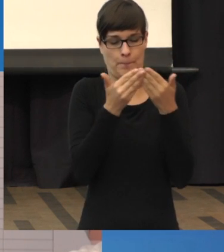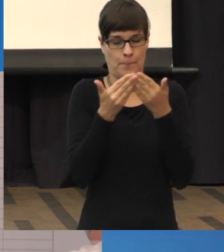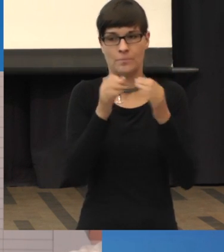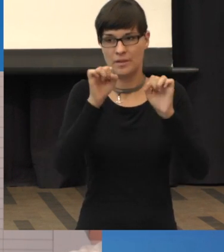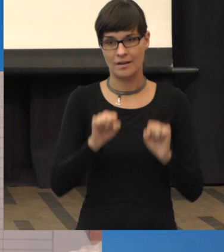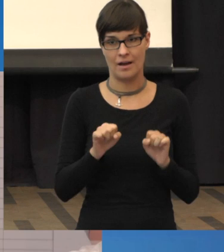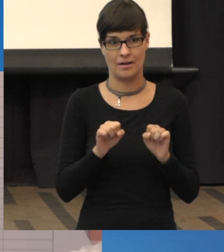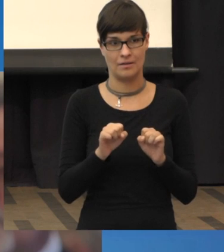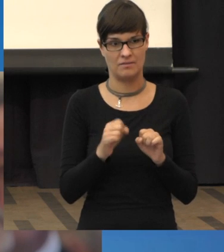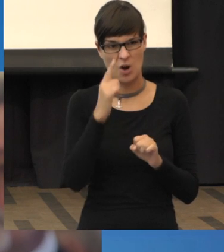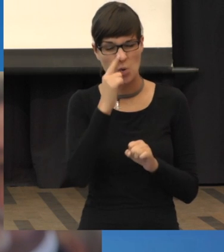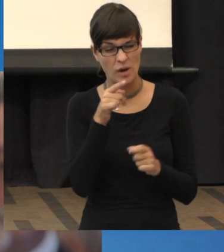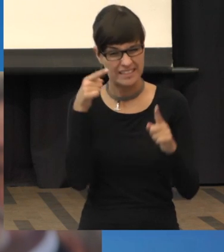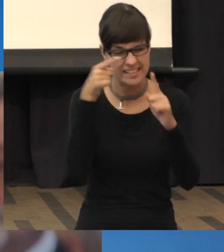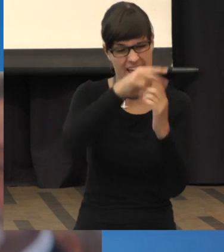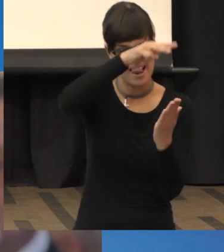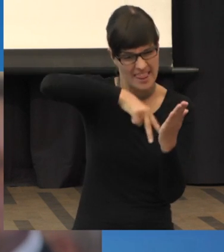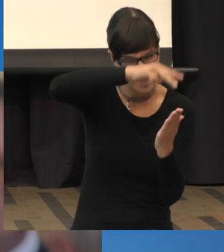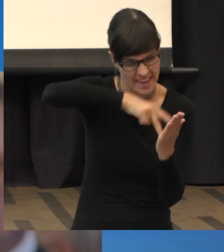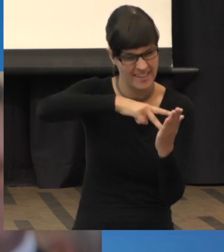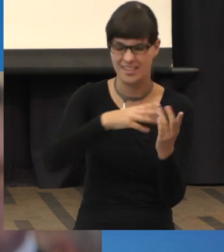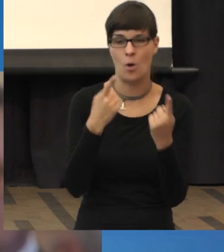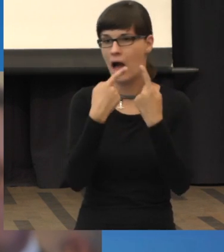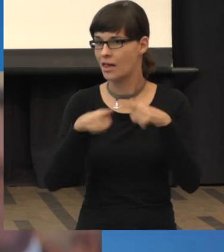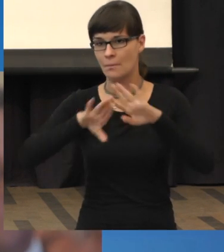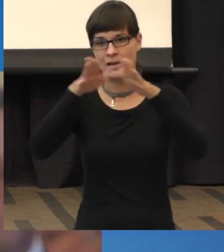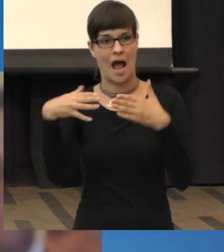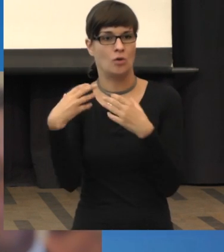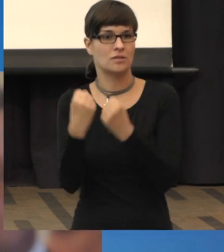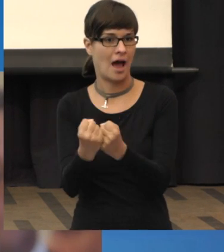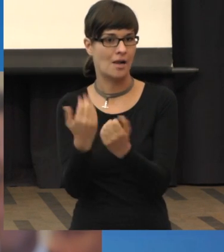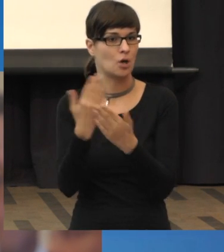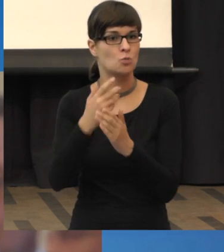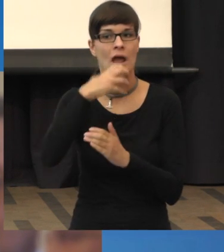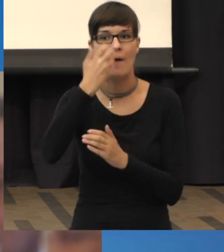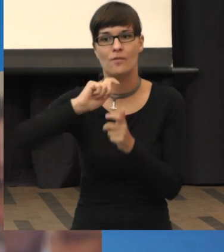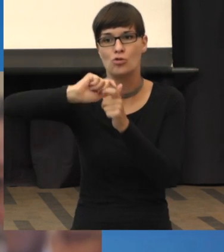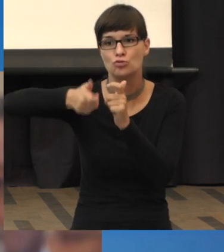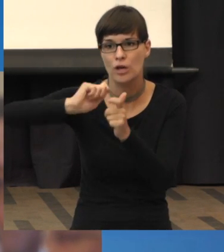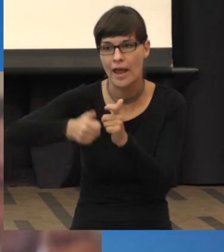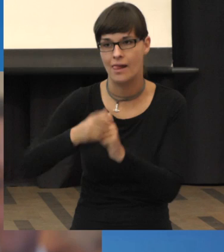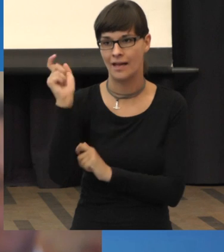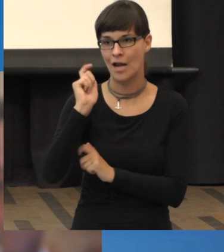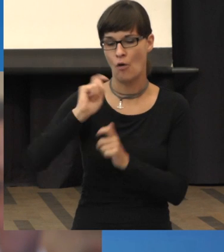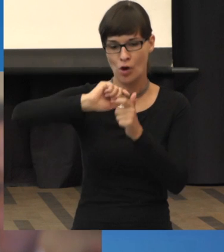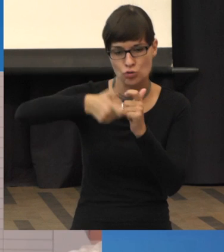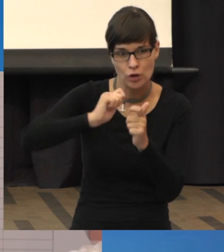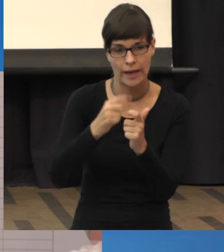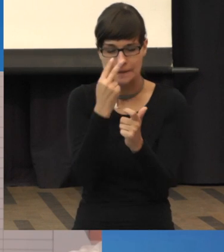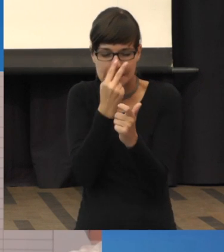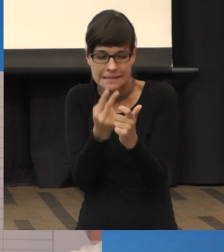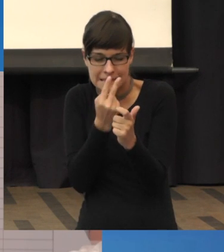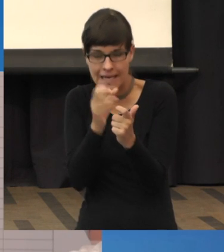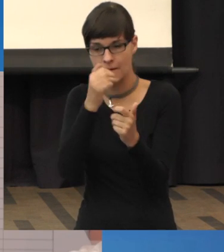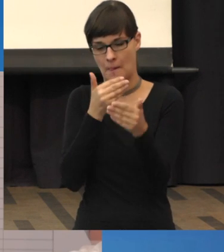darum, was zu lesen, sondern den Haushalt zu bestreiten, einen Apfel zu schälen, die Kartoffel und so weiter. Dafür